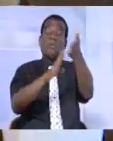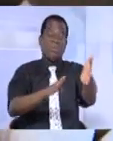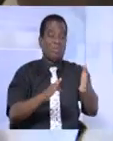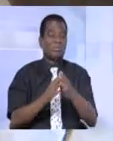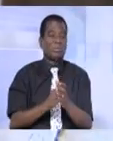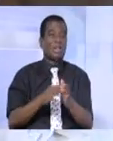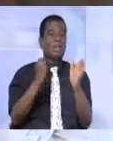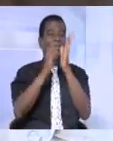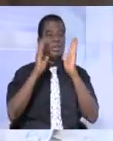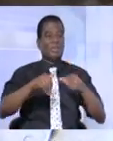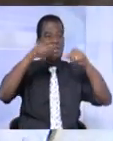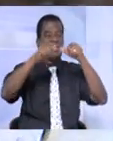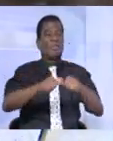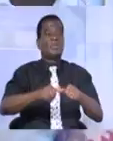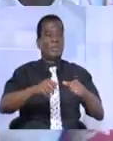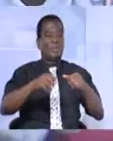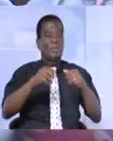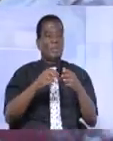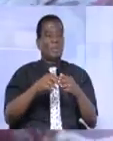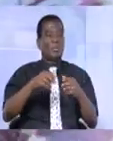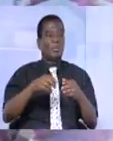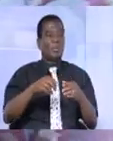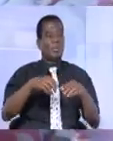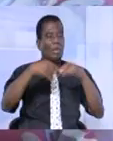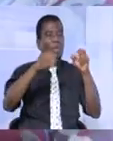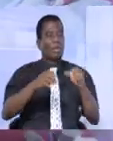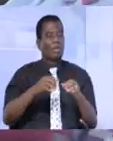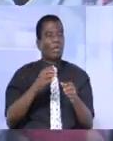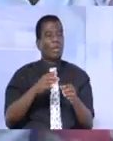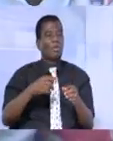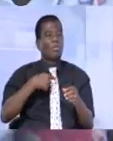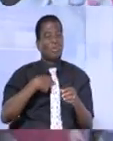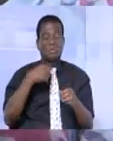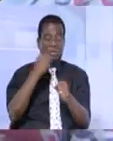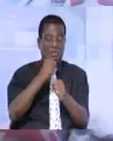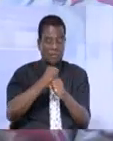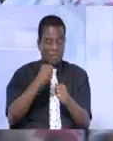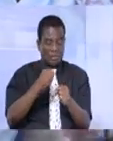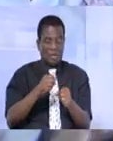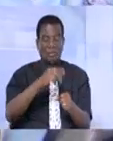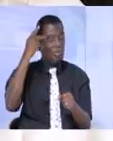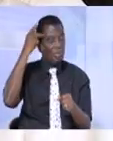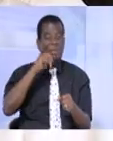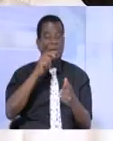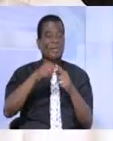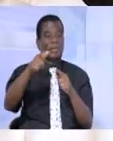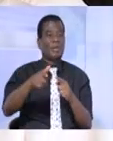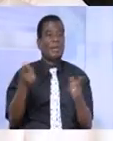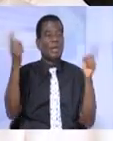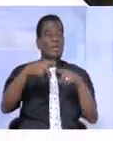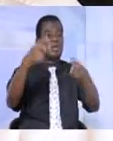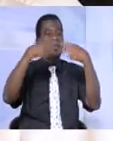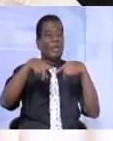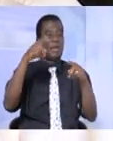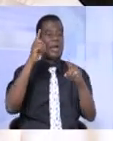terroristes, restent concentrés. Bon, en classe, ça va parce que je me concentre sur mon travail, je ne pense pas à ça. Quand je viens tranquillement à l